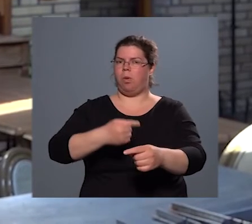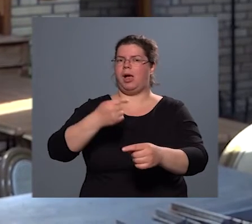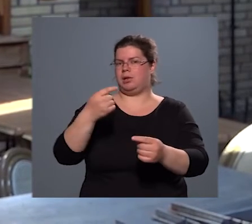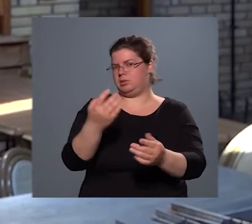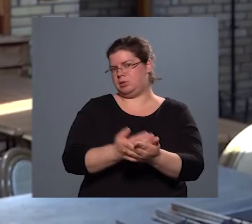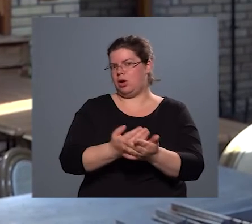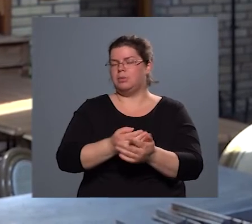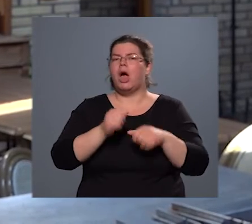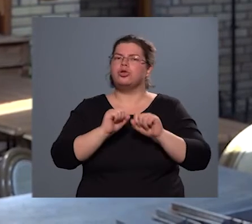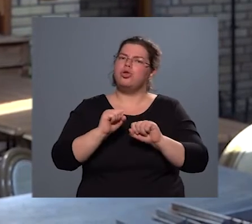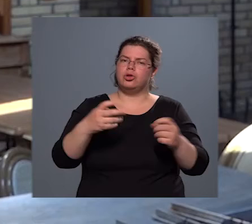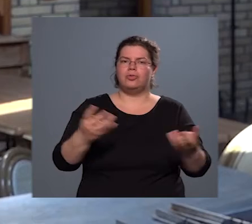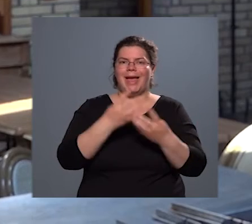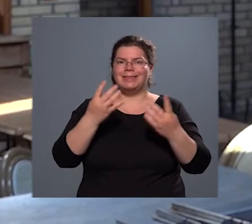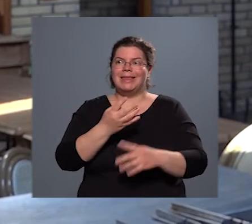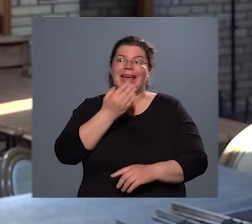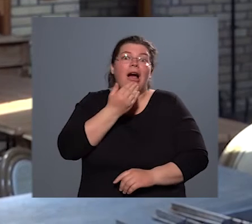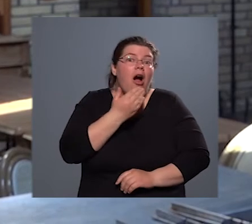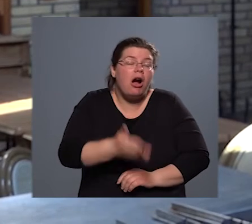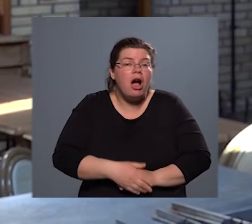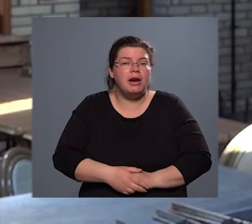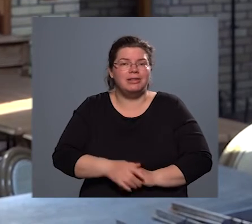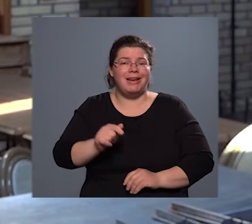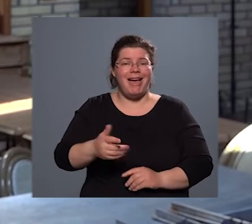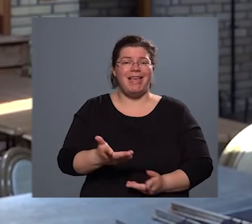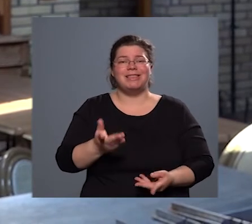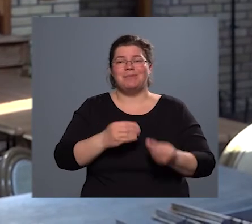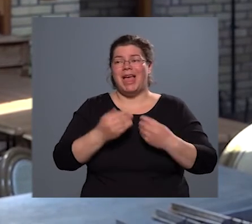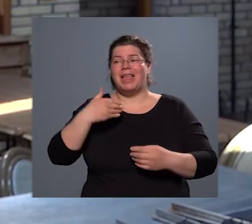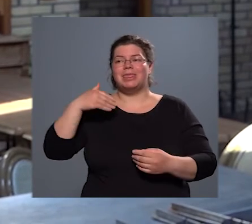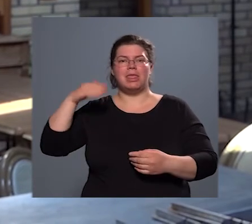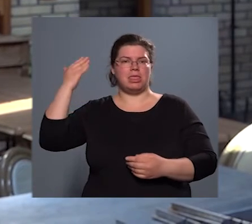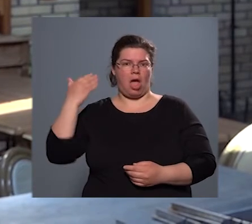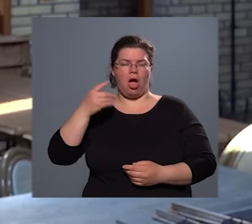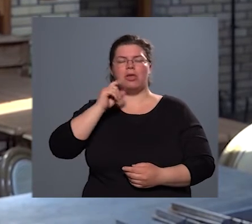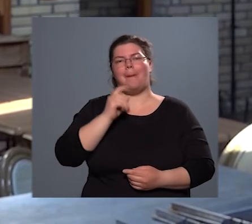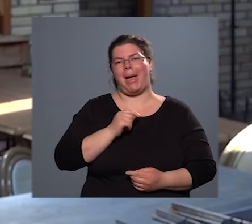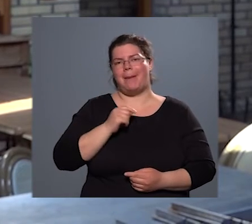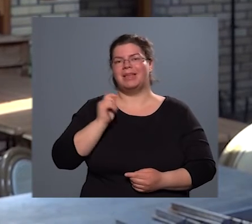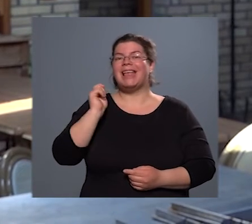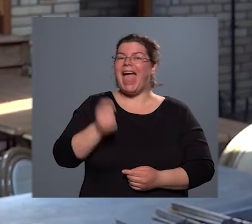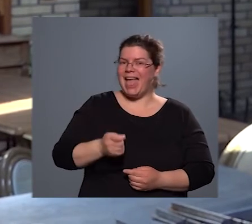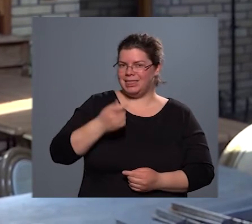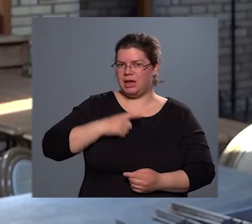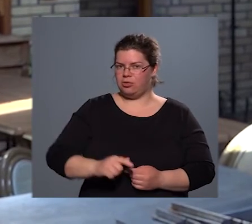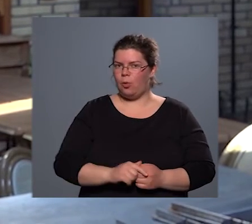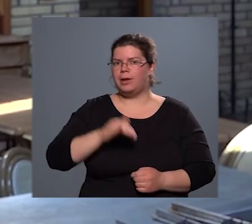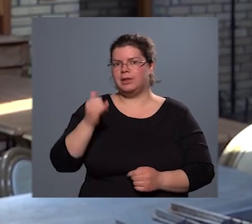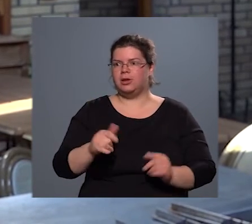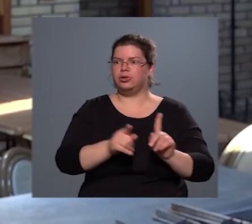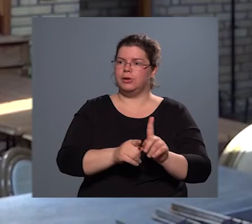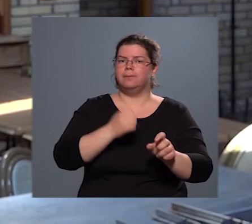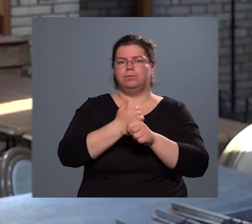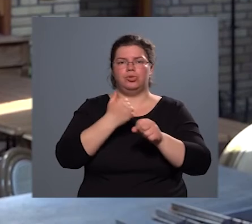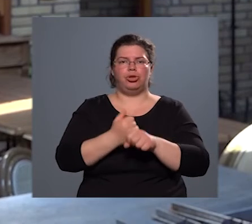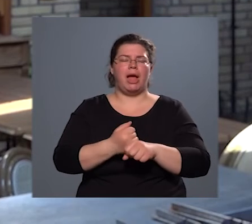és akkor a törzsvendégek akarata végül is, mert a nagyapám az hentes volt, és akkor innen ragadt ránk, hogy azért csináltunk időnként